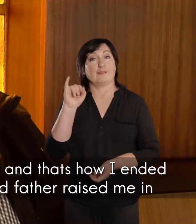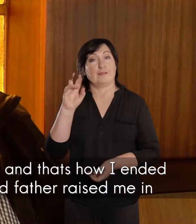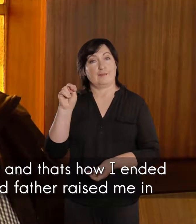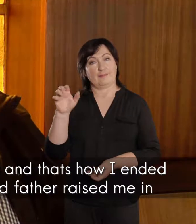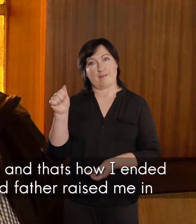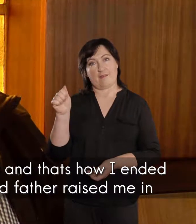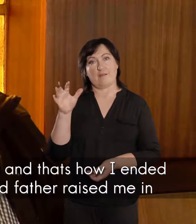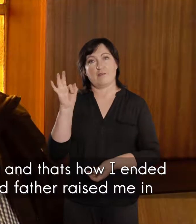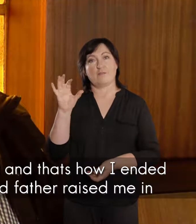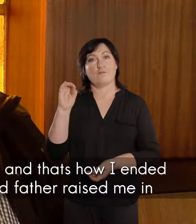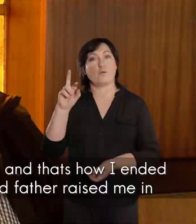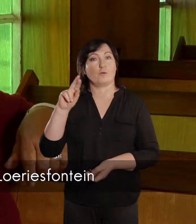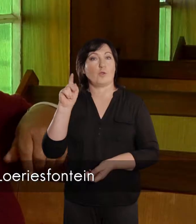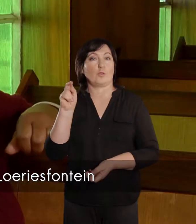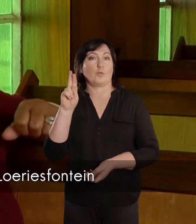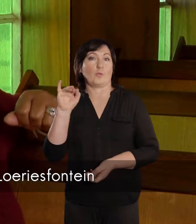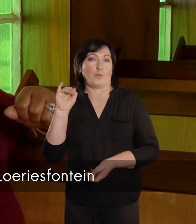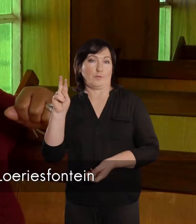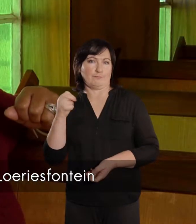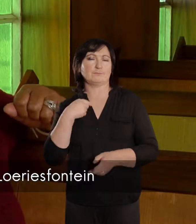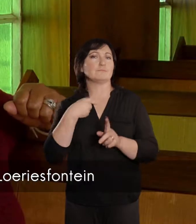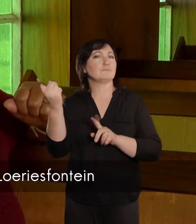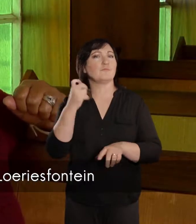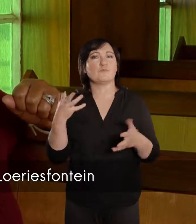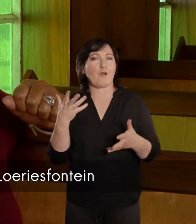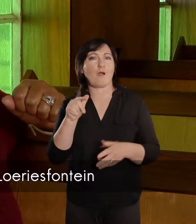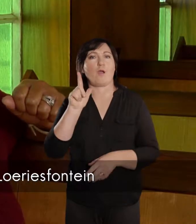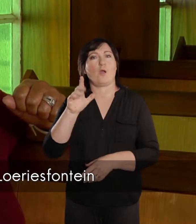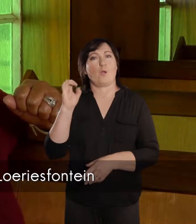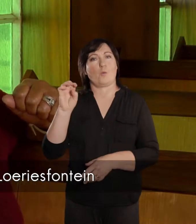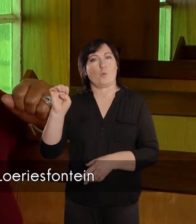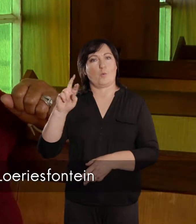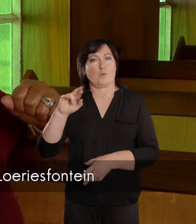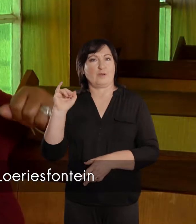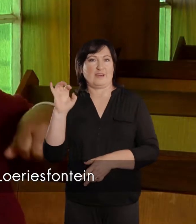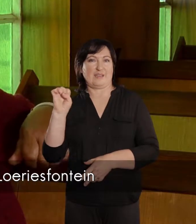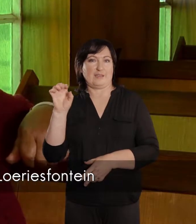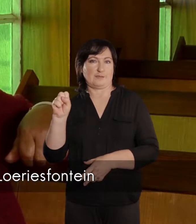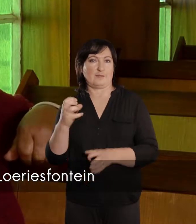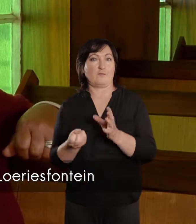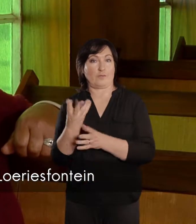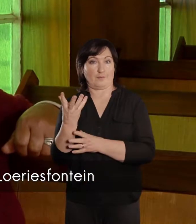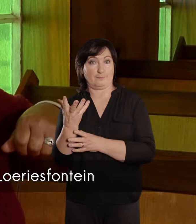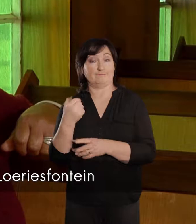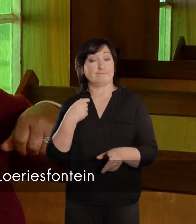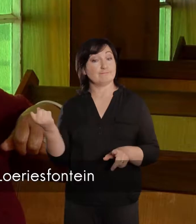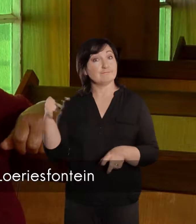gemaakt het. Ek is Dina Fortuyn, ek is oorsprongelig van Louris Fontuyn.